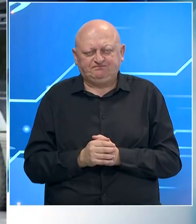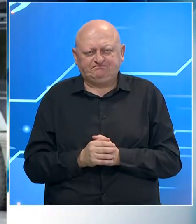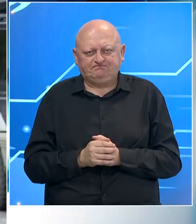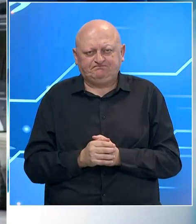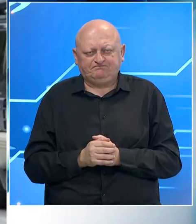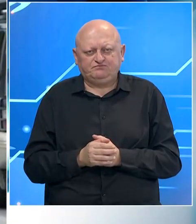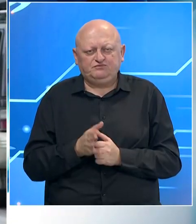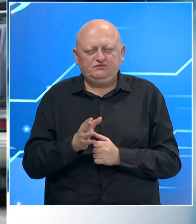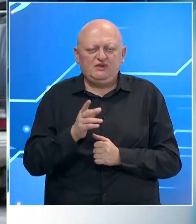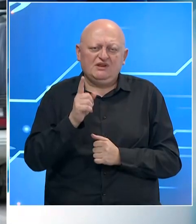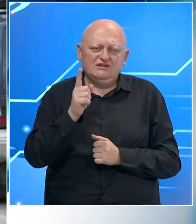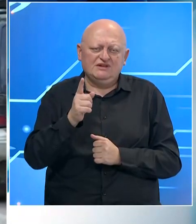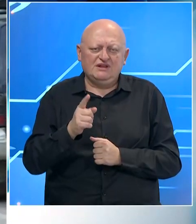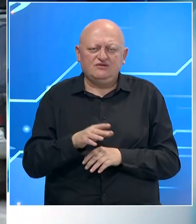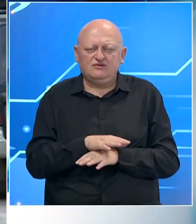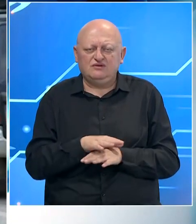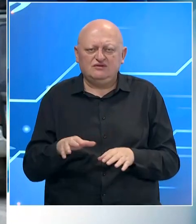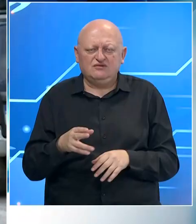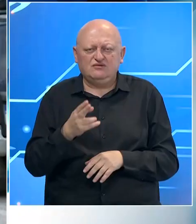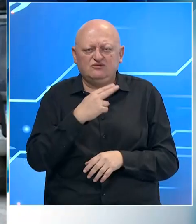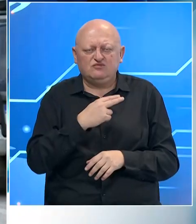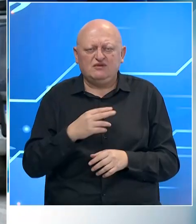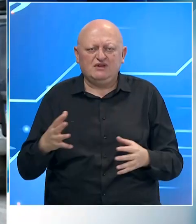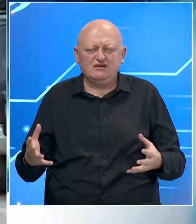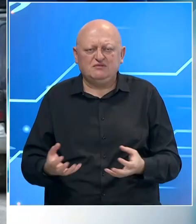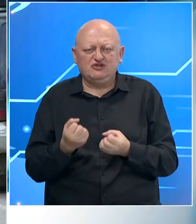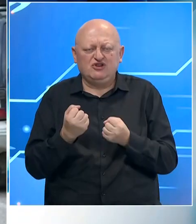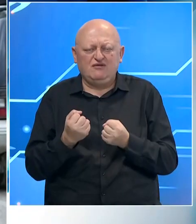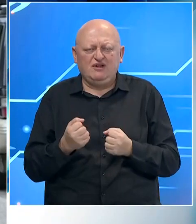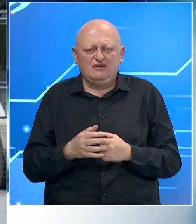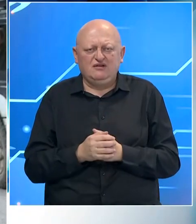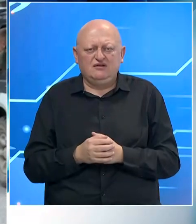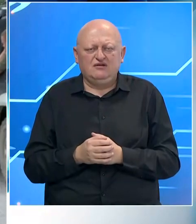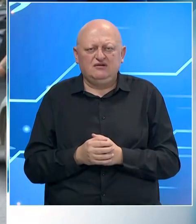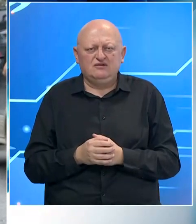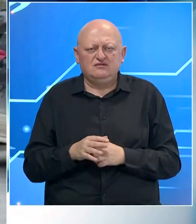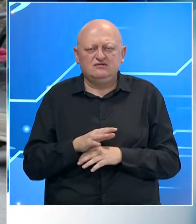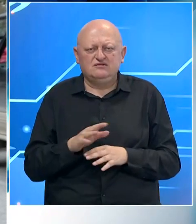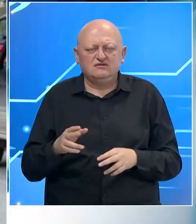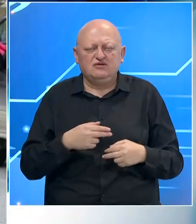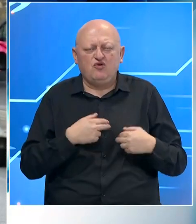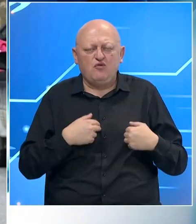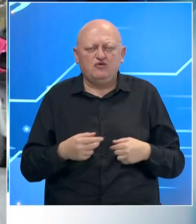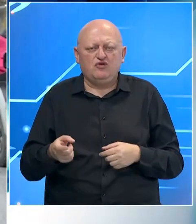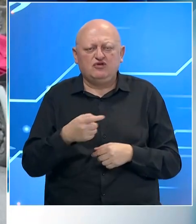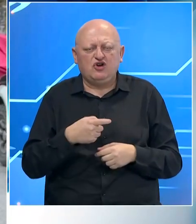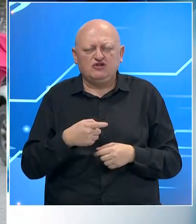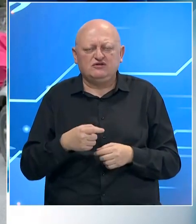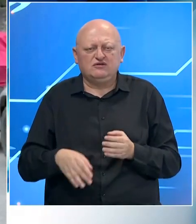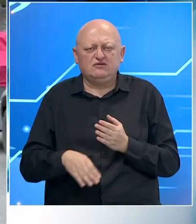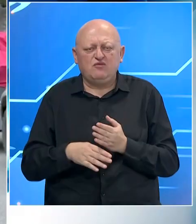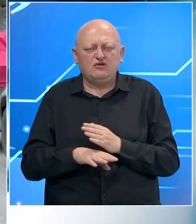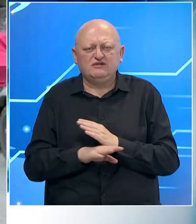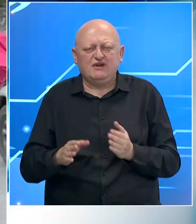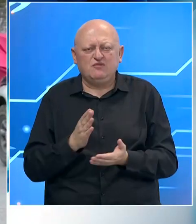Ide se na to da sve službe, gorska služba svašavanja, znači humanitarne organizacije, pomogu nu na svaki